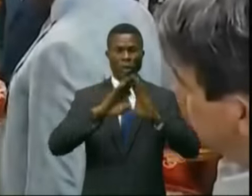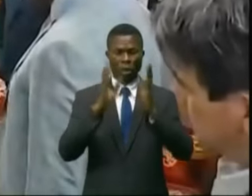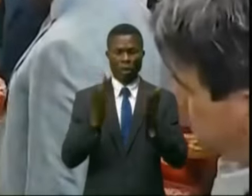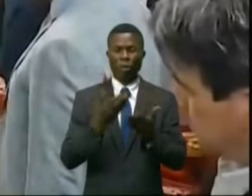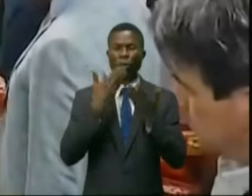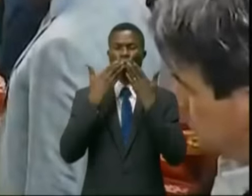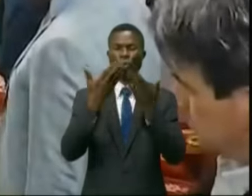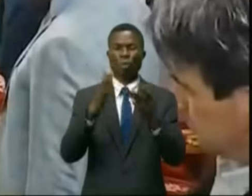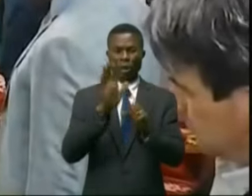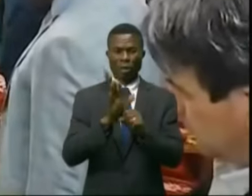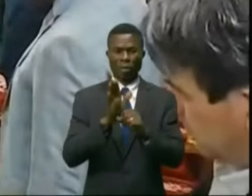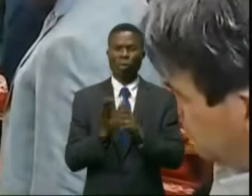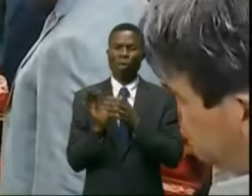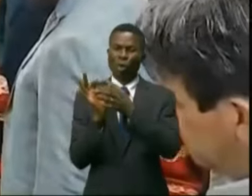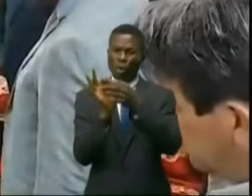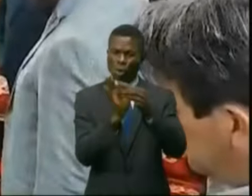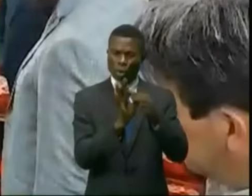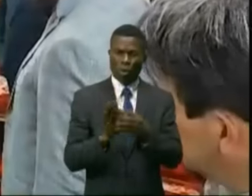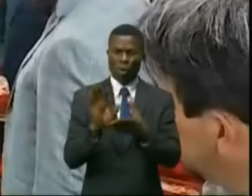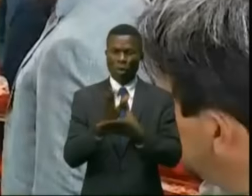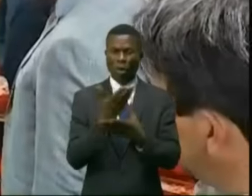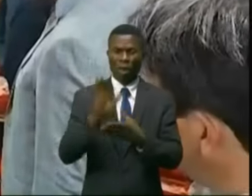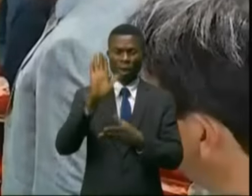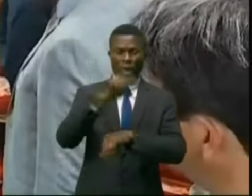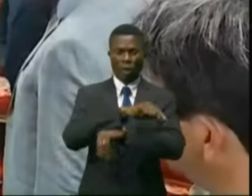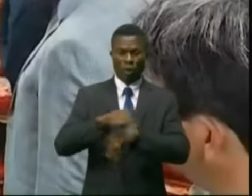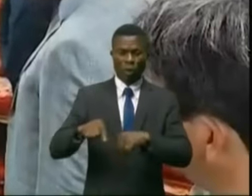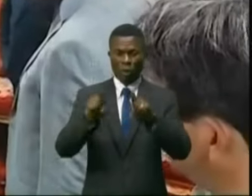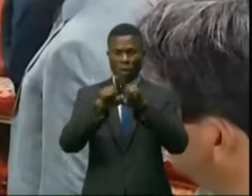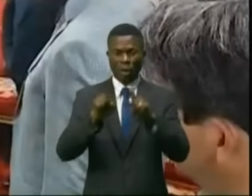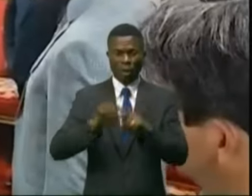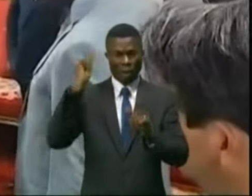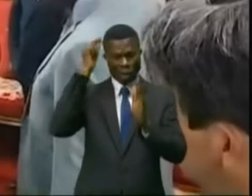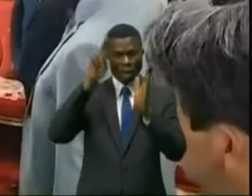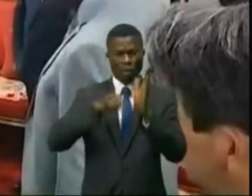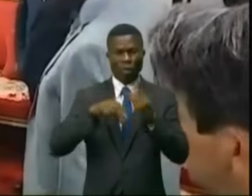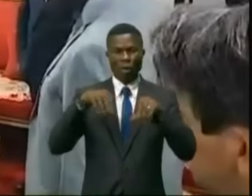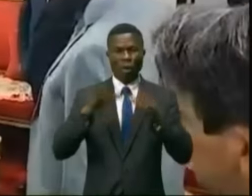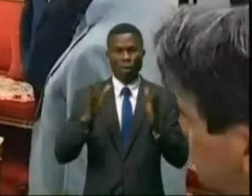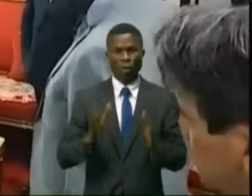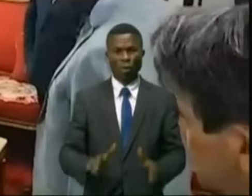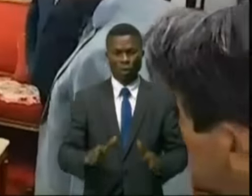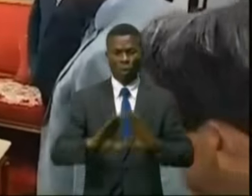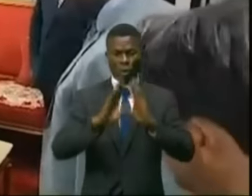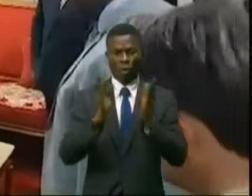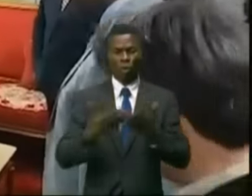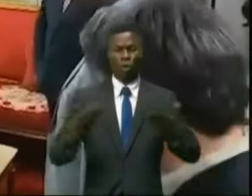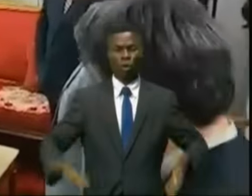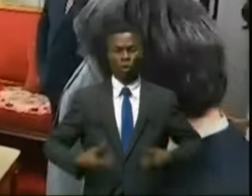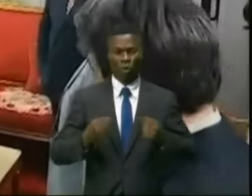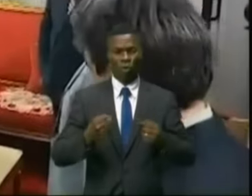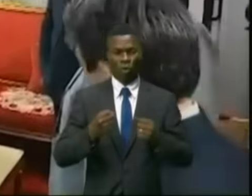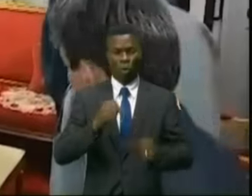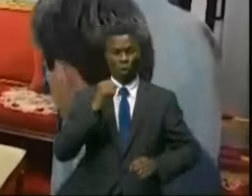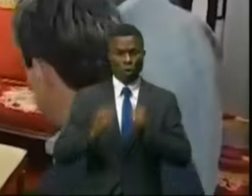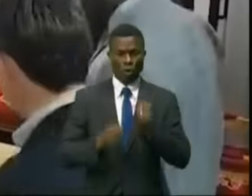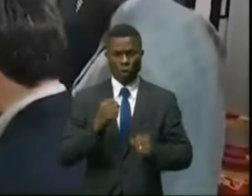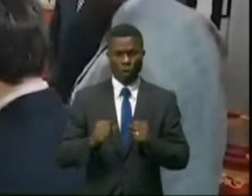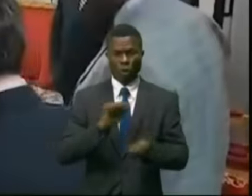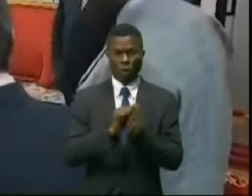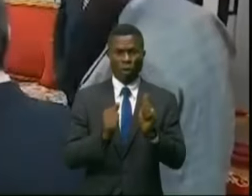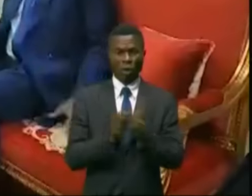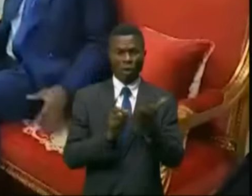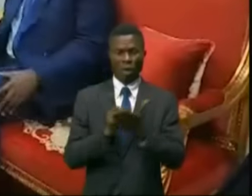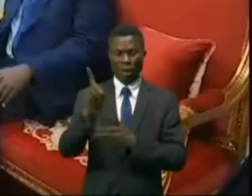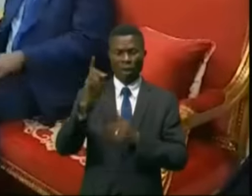remerciements pour la collaboration entre son institution et le gouvernement congolais tout en saluant ses efforts en matière de